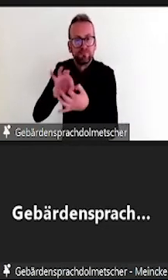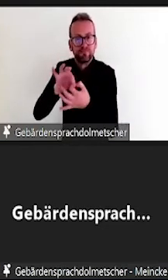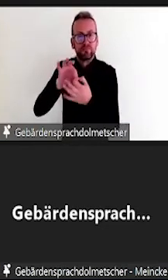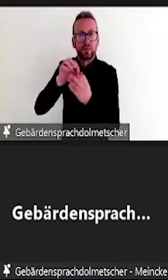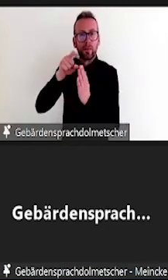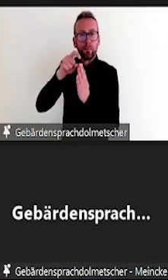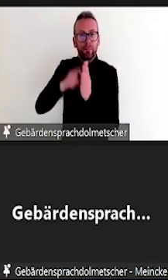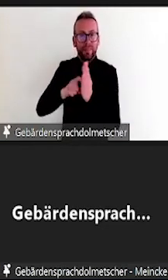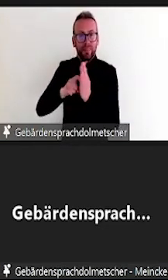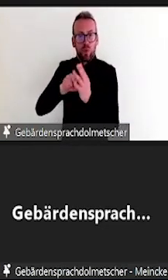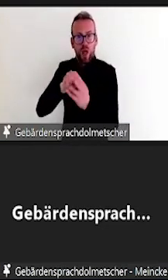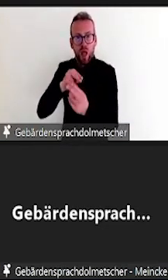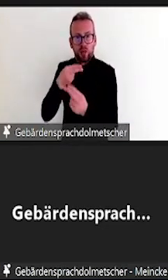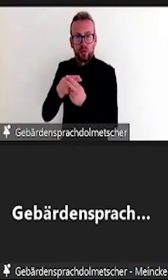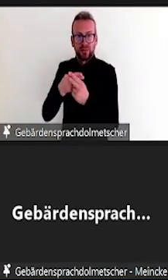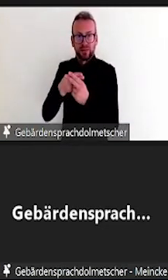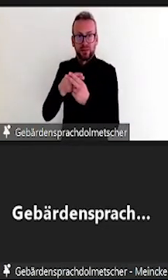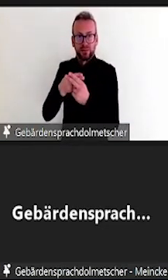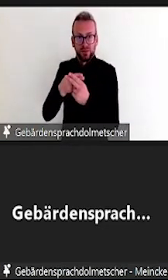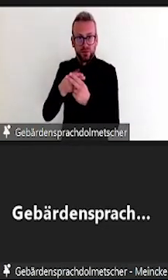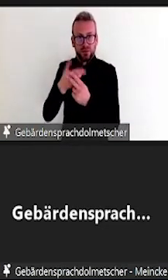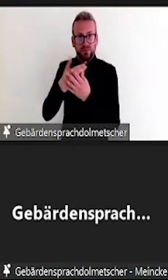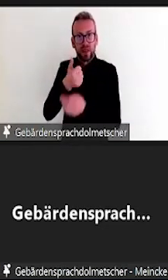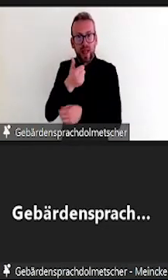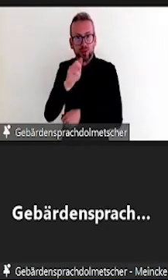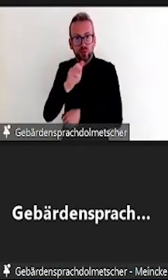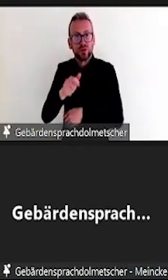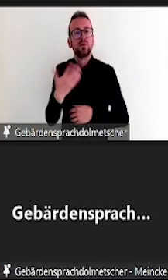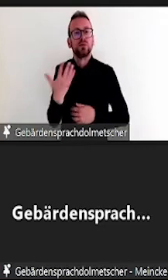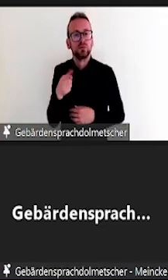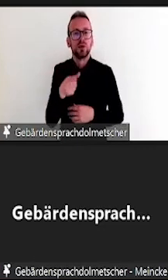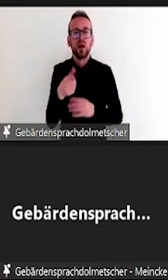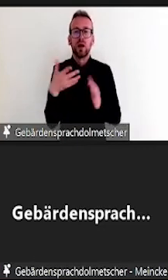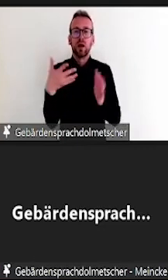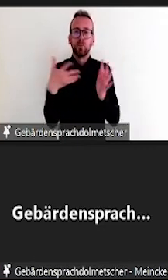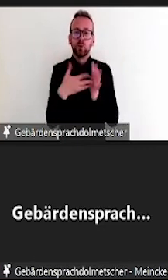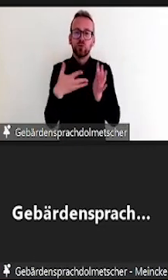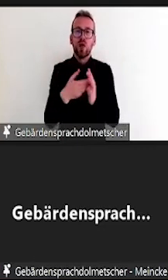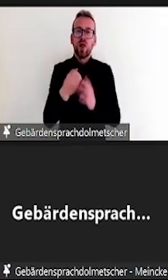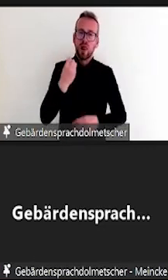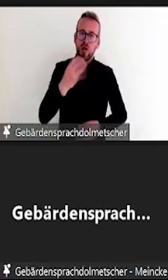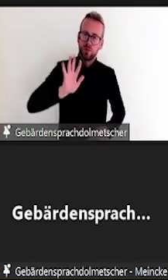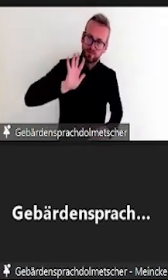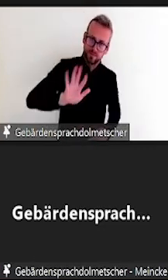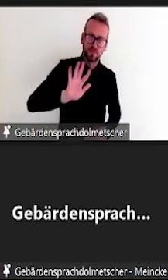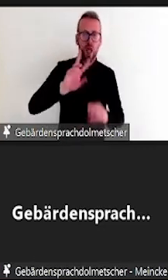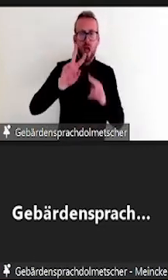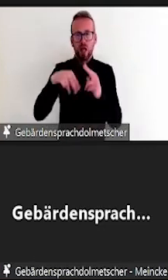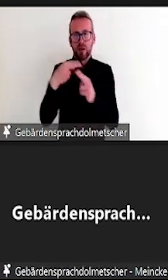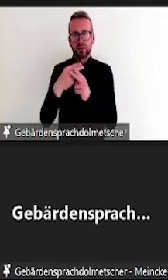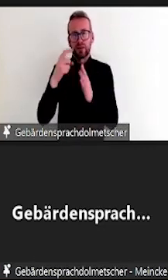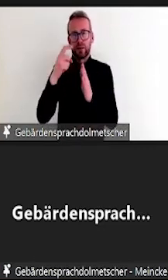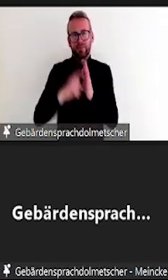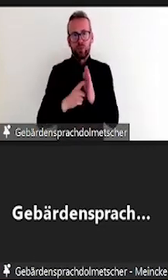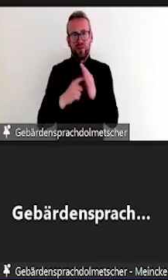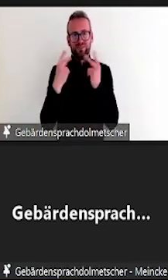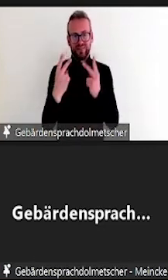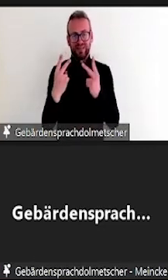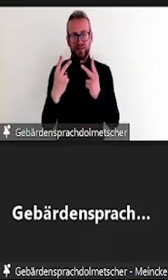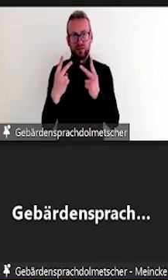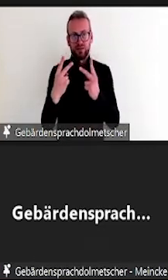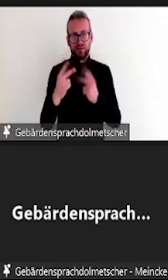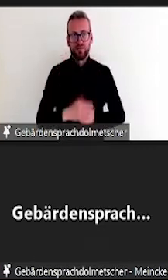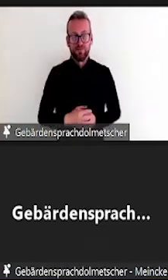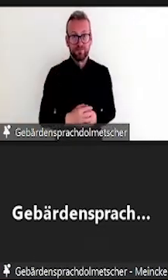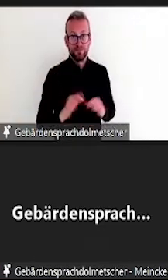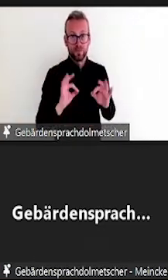sozusagen, möglichst viele Bereiche von vornherein barrierefrei zu gestalten, sodass diese individuellen Anpassungen verringert